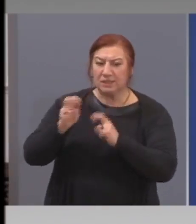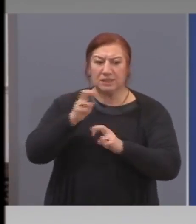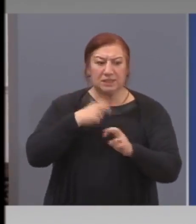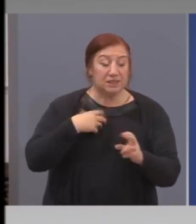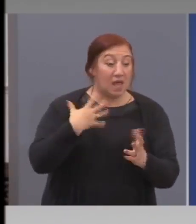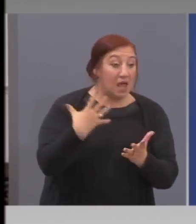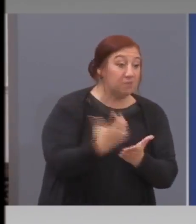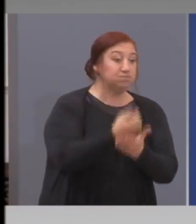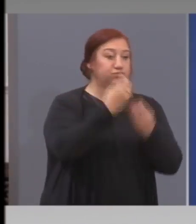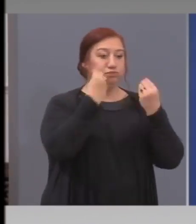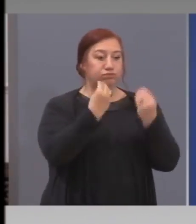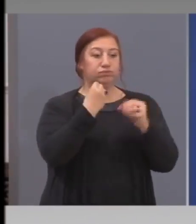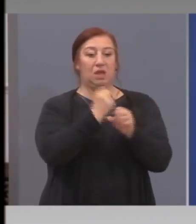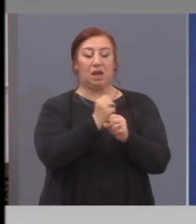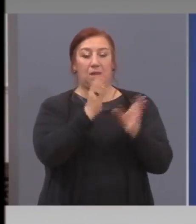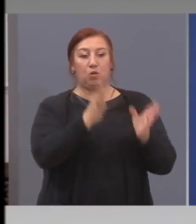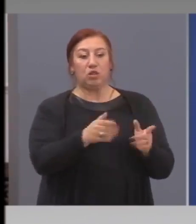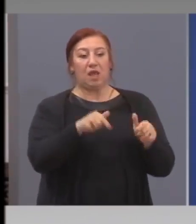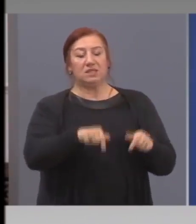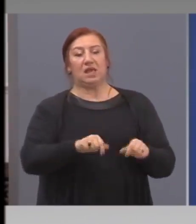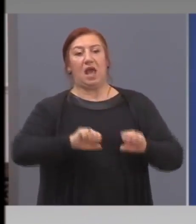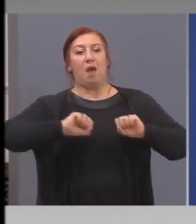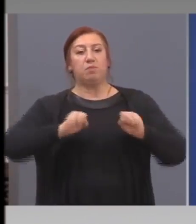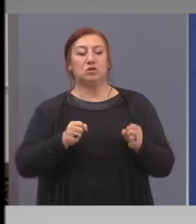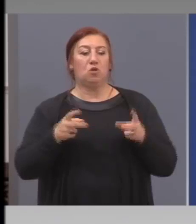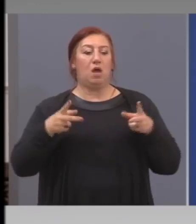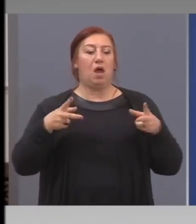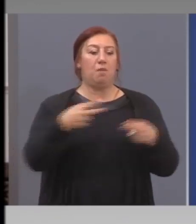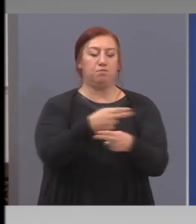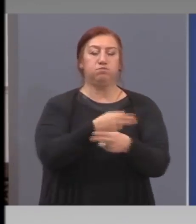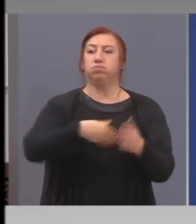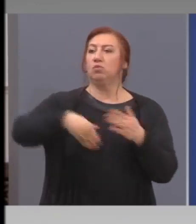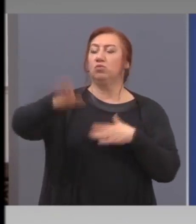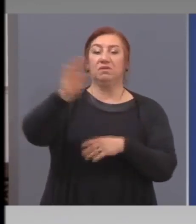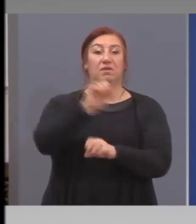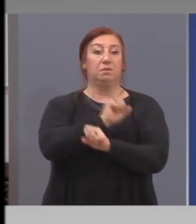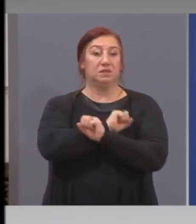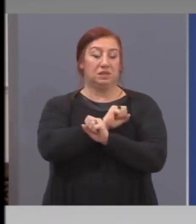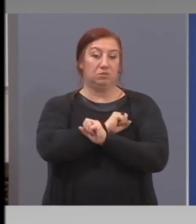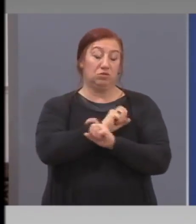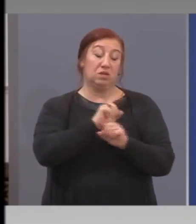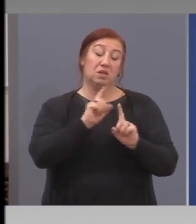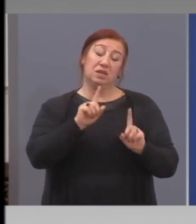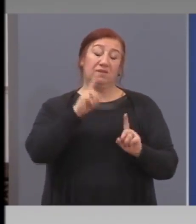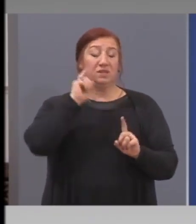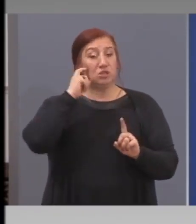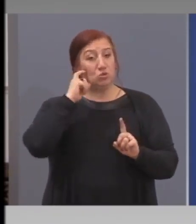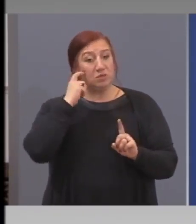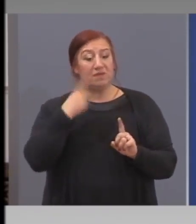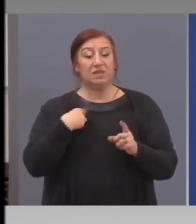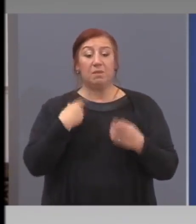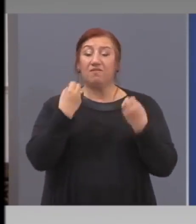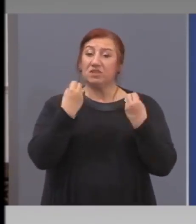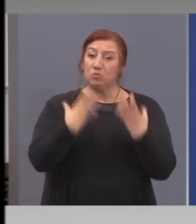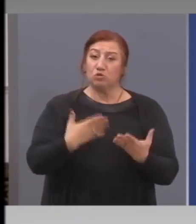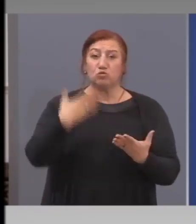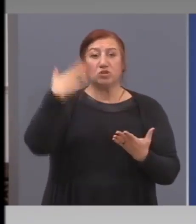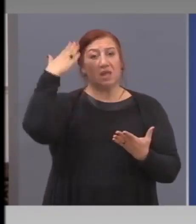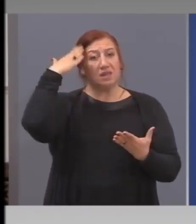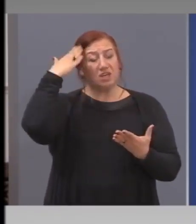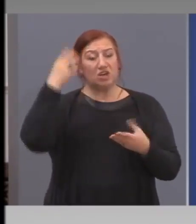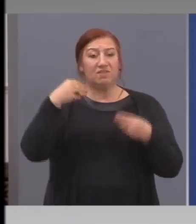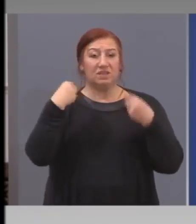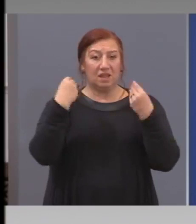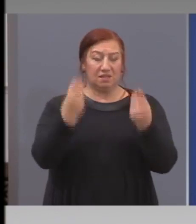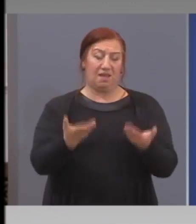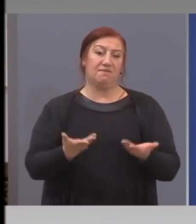изритът, не съобразявайки се с възможности, които държавата предоставя, аз на следващия ден никога няма се върна